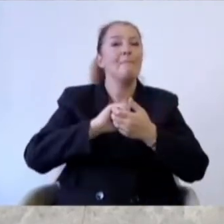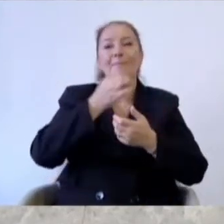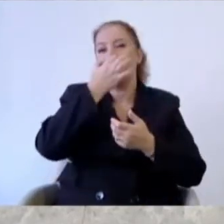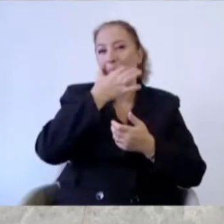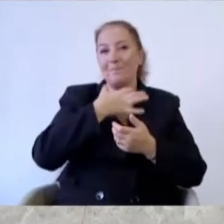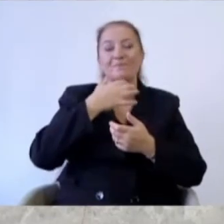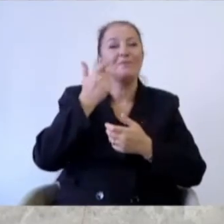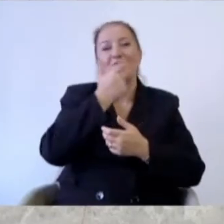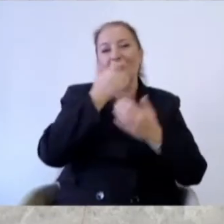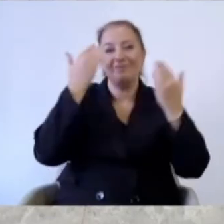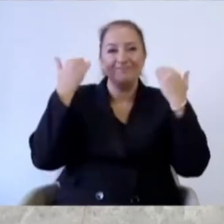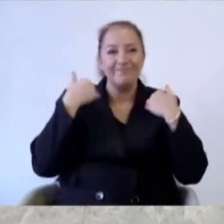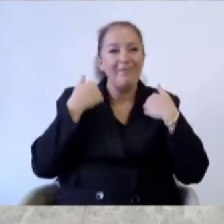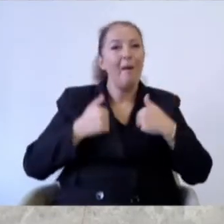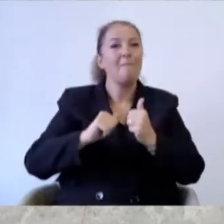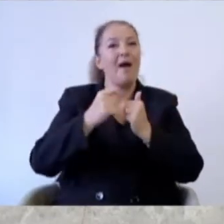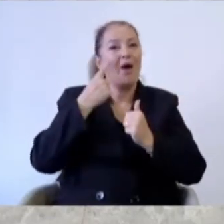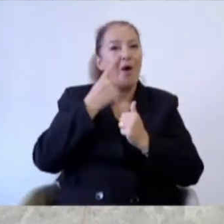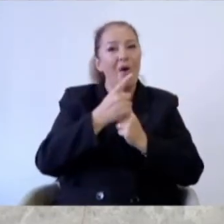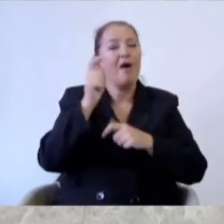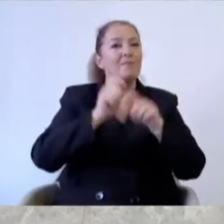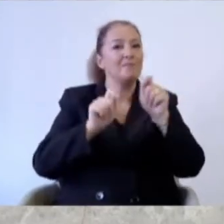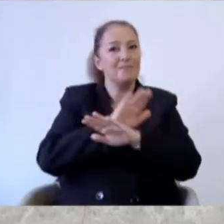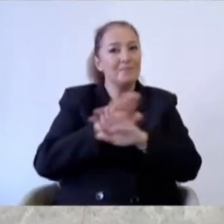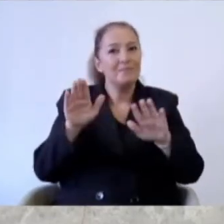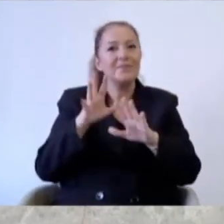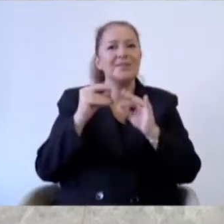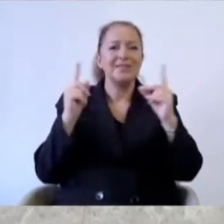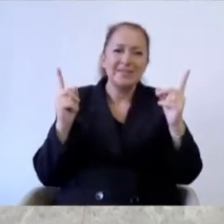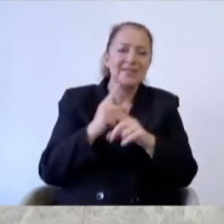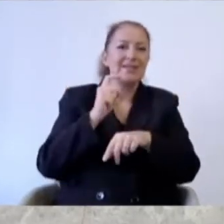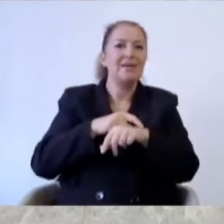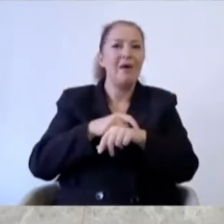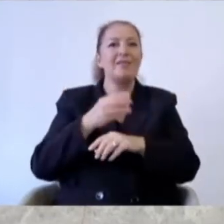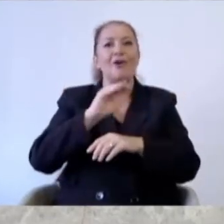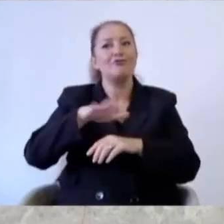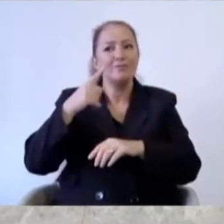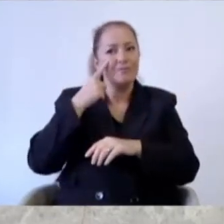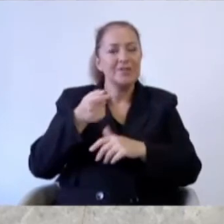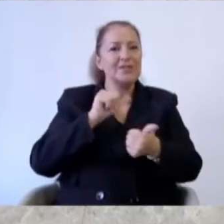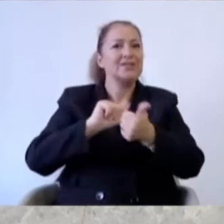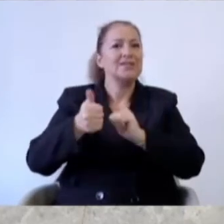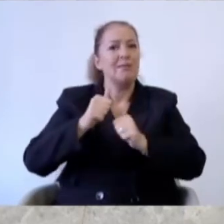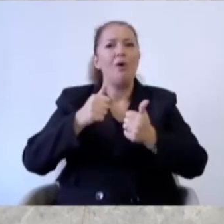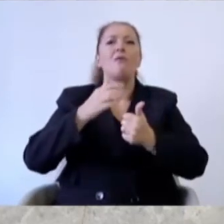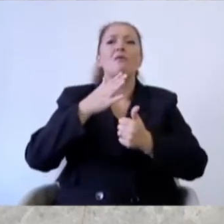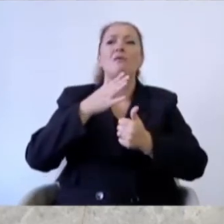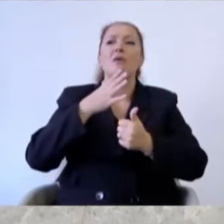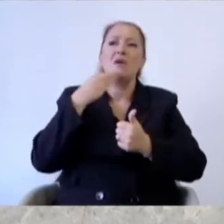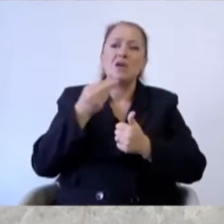yenileyerek çok kısa sürede halkımızın daha aktif kullanabileceği, içerisinde spor yapabileceği,